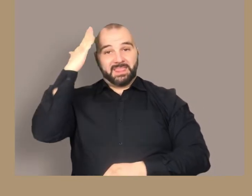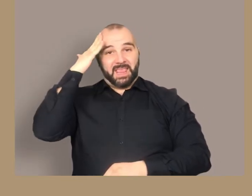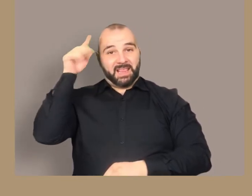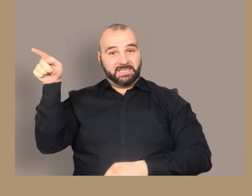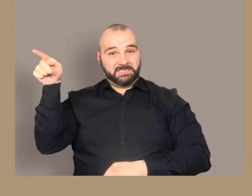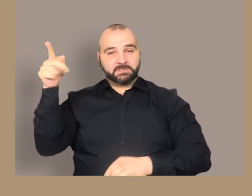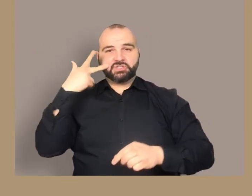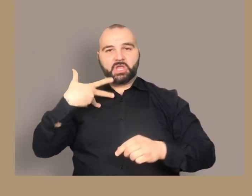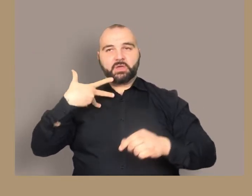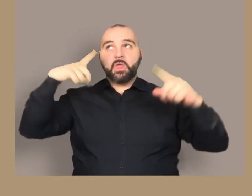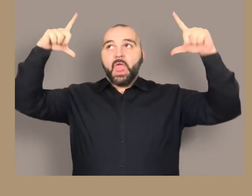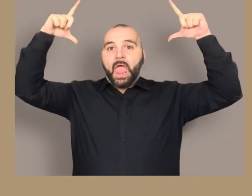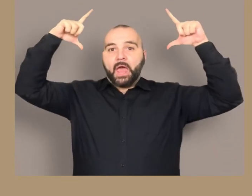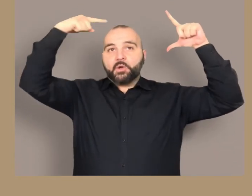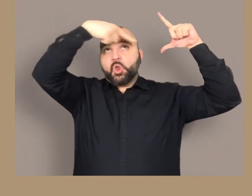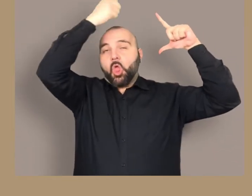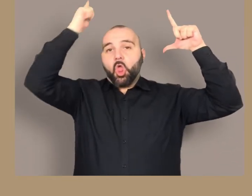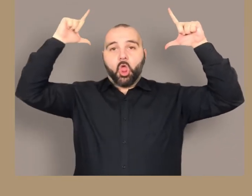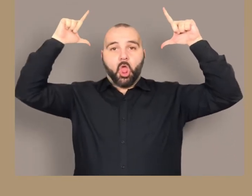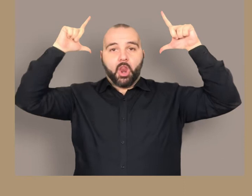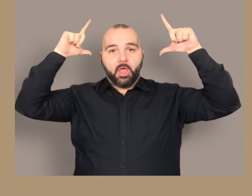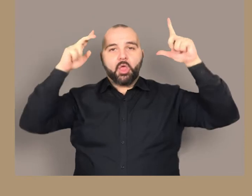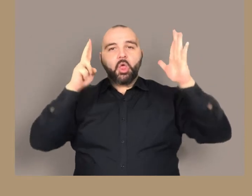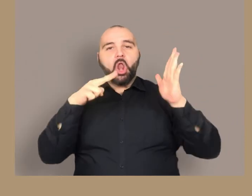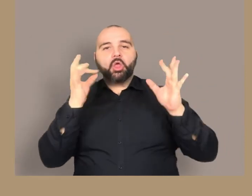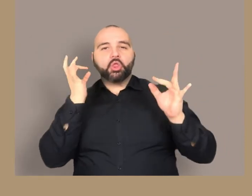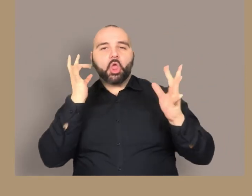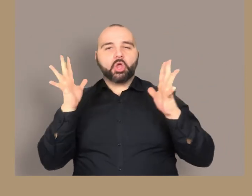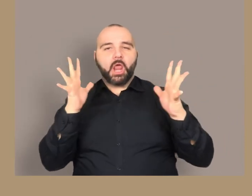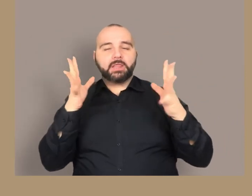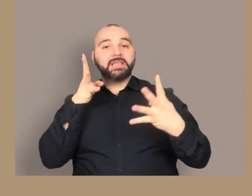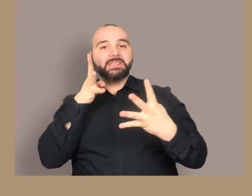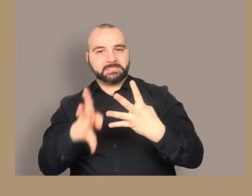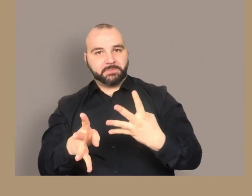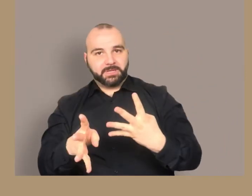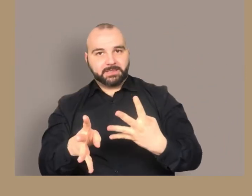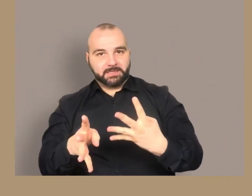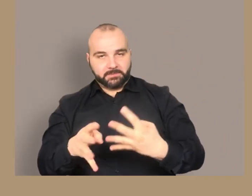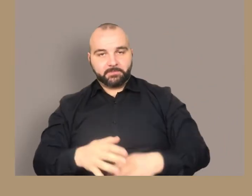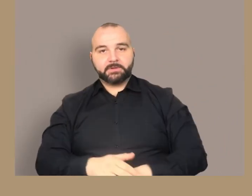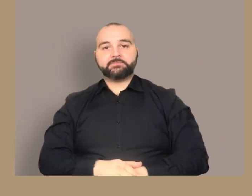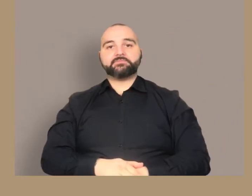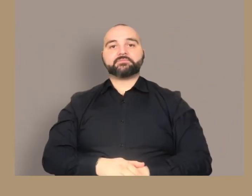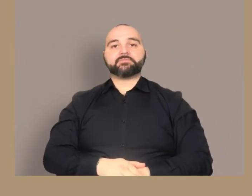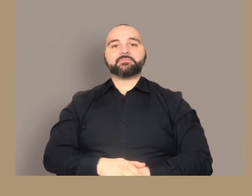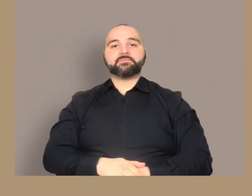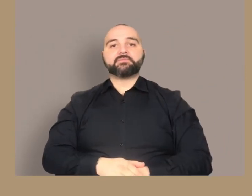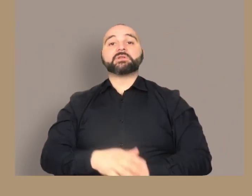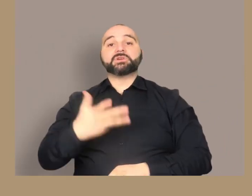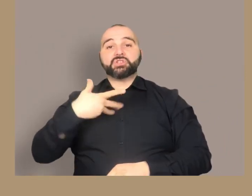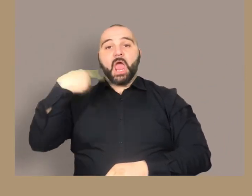mentre il torso è frontale. La testa è circondata da un'aureola circolare, dorata e trasparente.